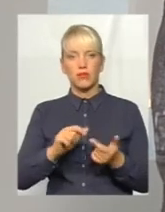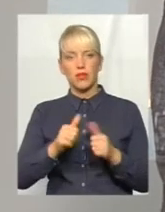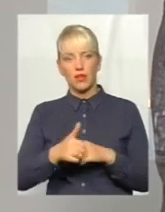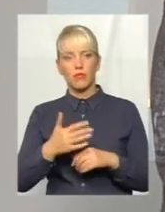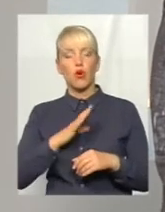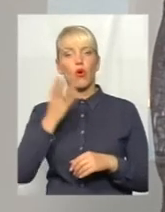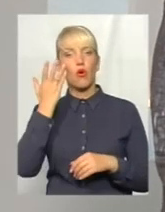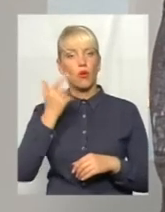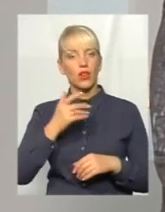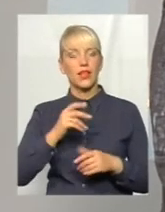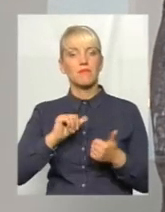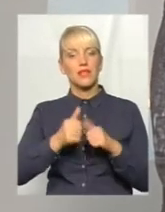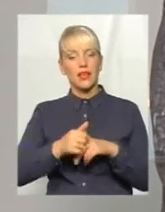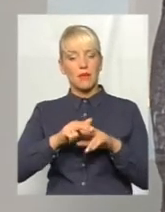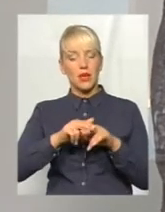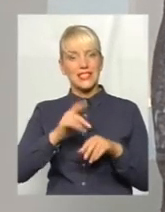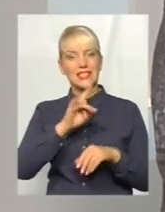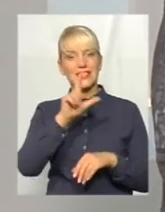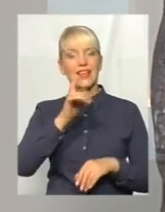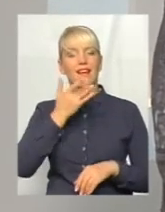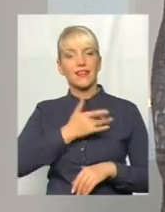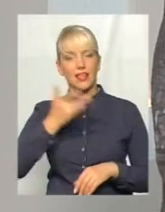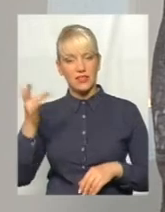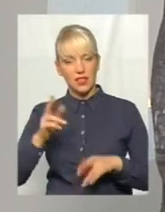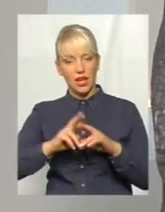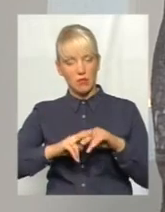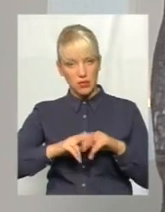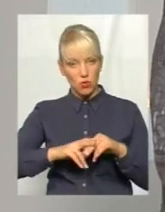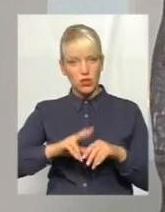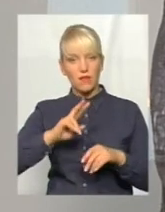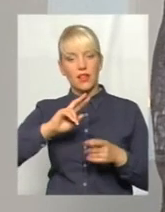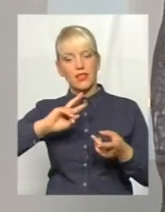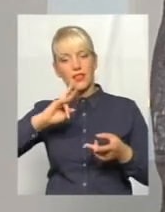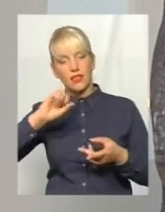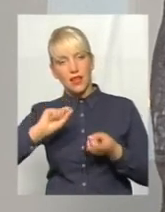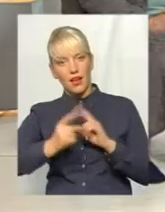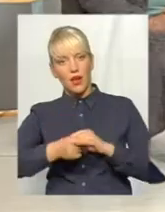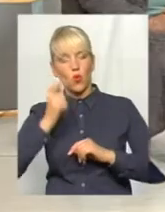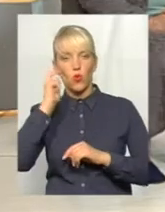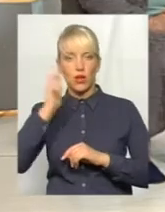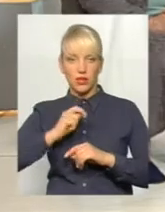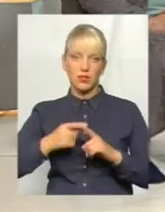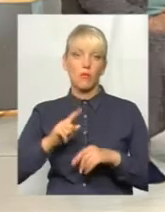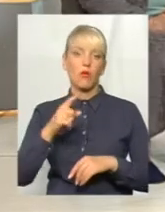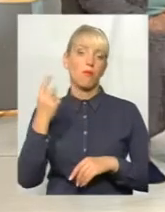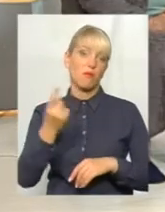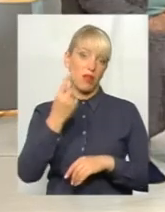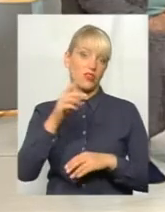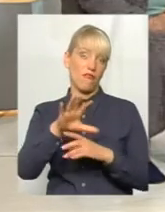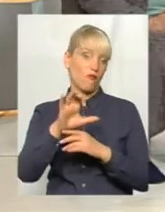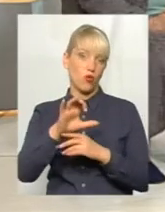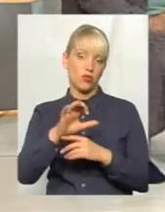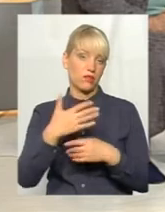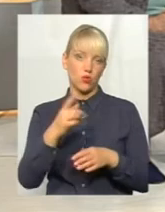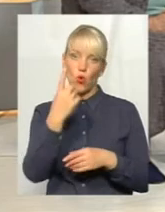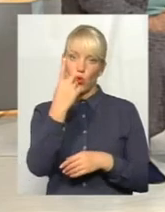українські з советських, то це була перша фотографія, так як українського паспорта, з тому фотографієм одним більше не було.